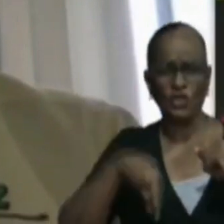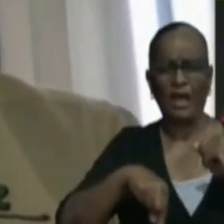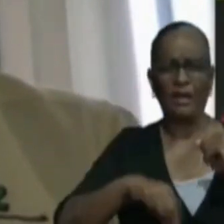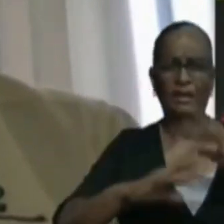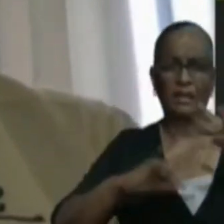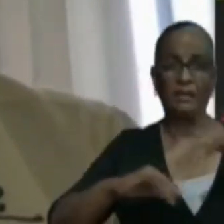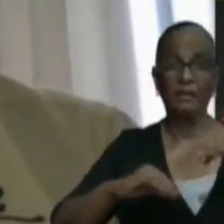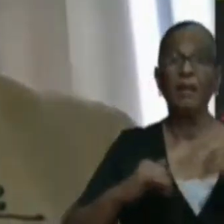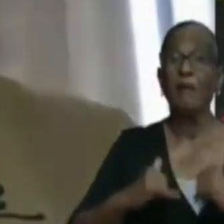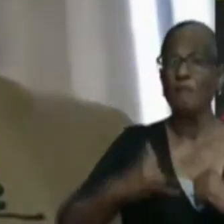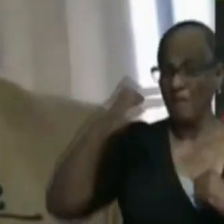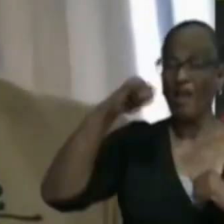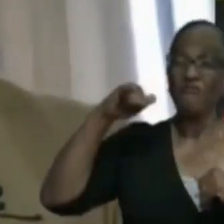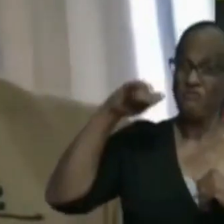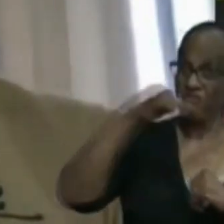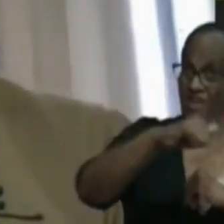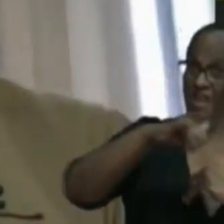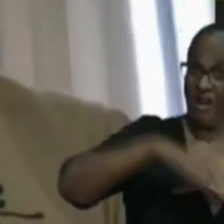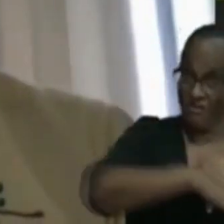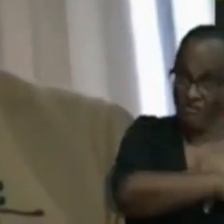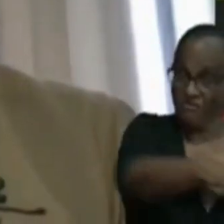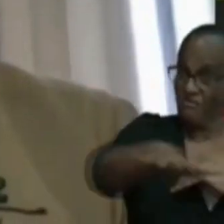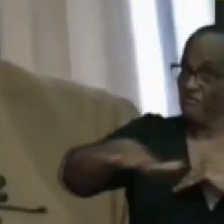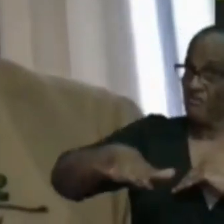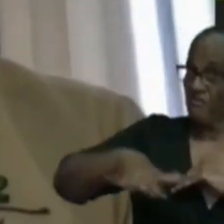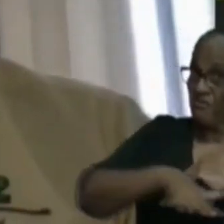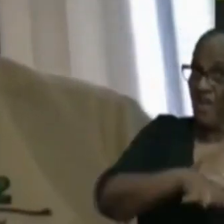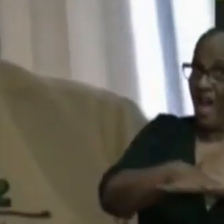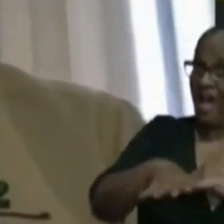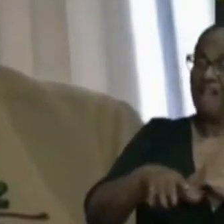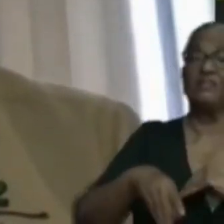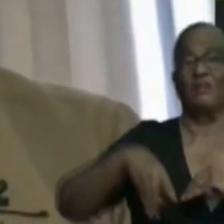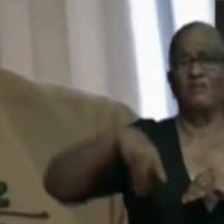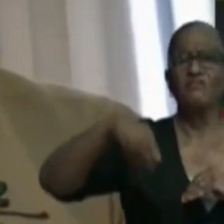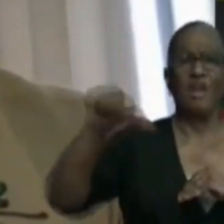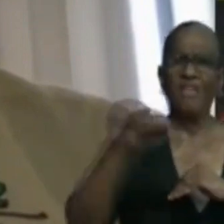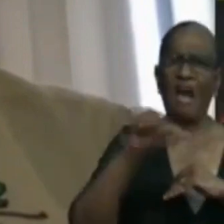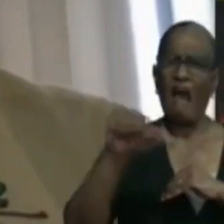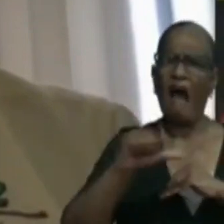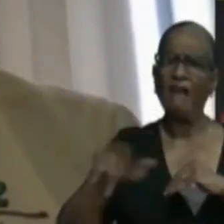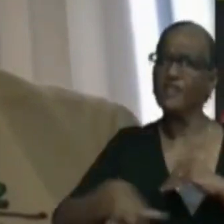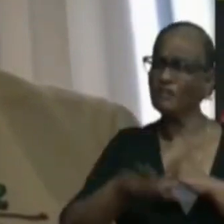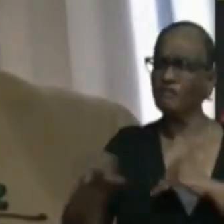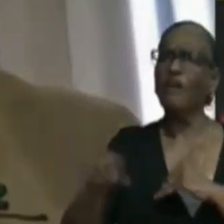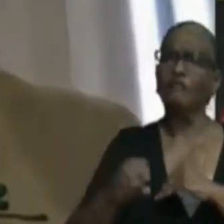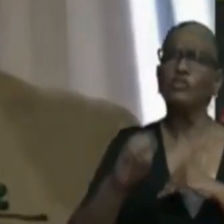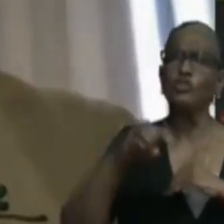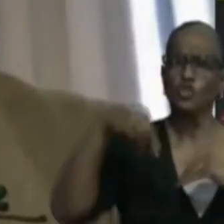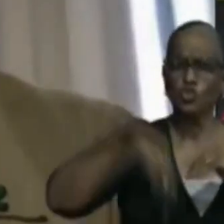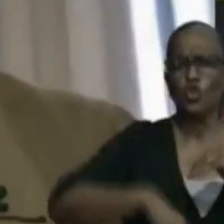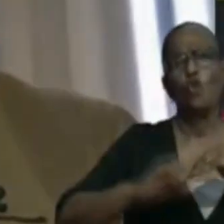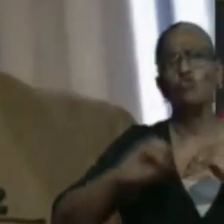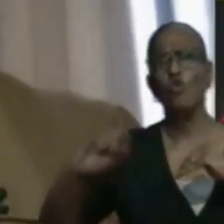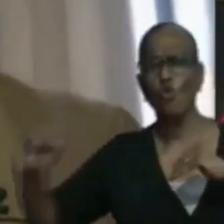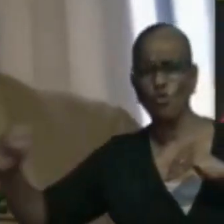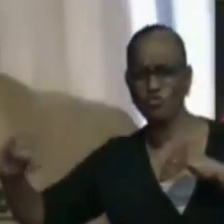vliegvelden met uitzondering van KM Haken in het zuidoosten, alle